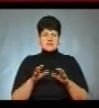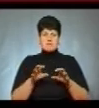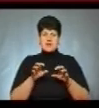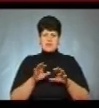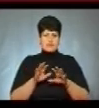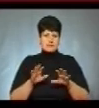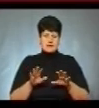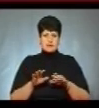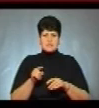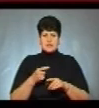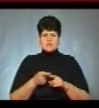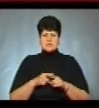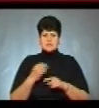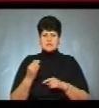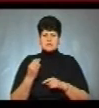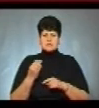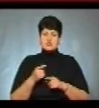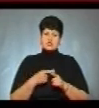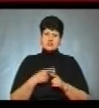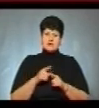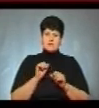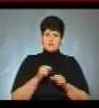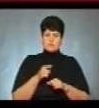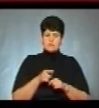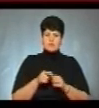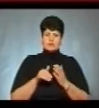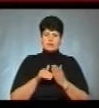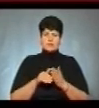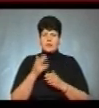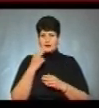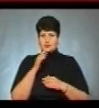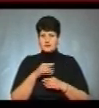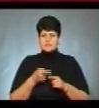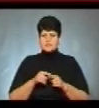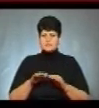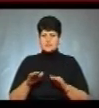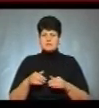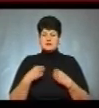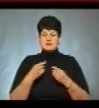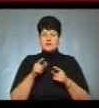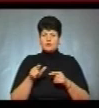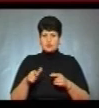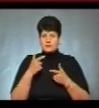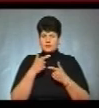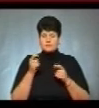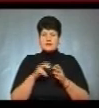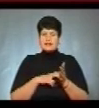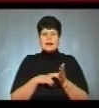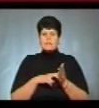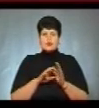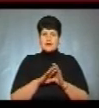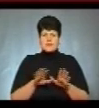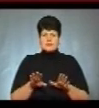І мене це почало цікавити, чи ми можемо допомогти адаптуватися цим діткам, як донести людям інформацію, щоб вони не боялися